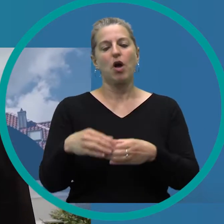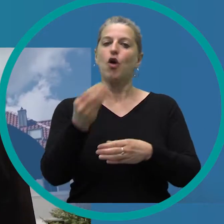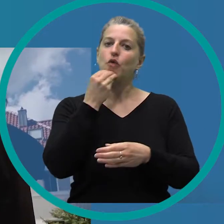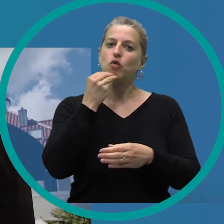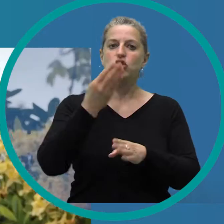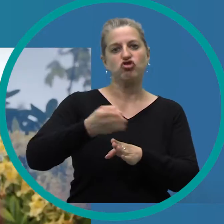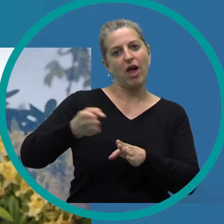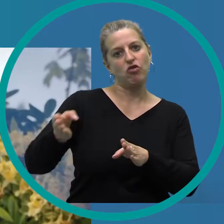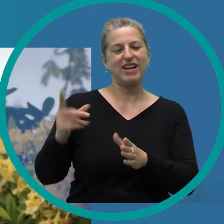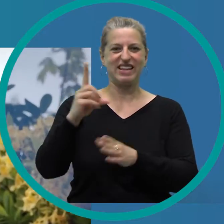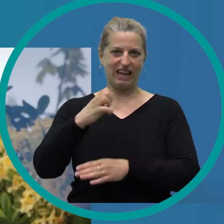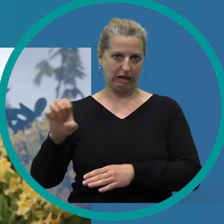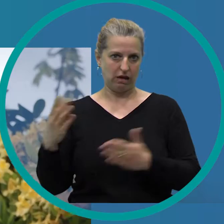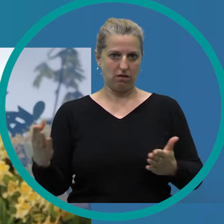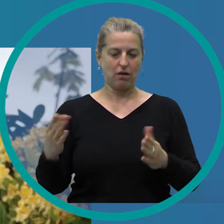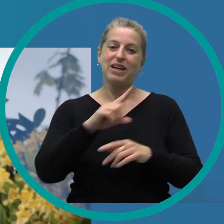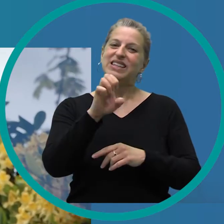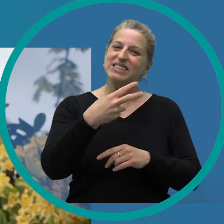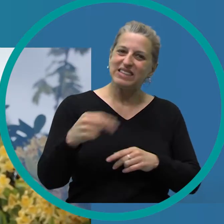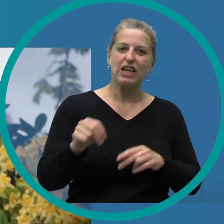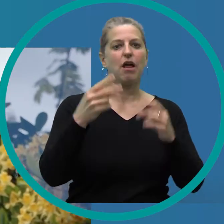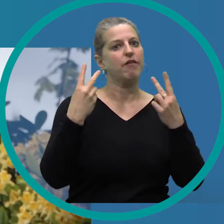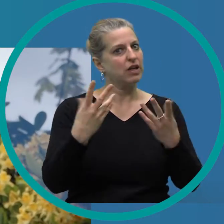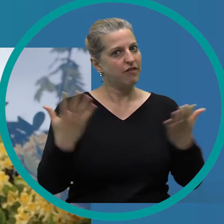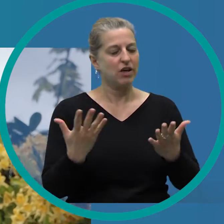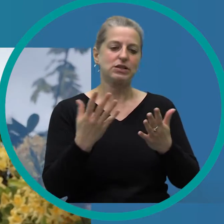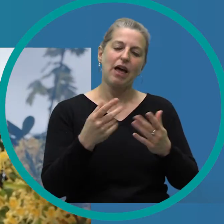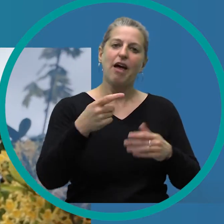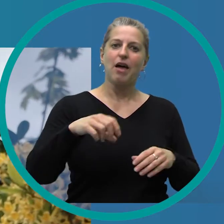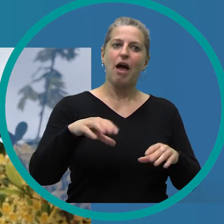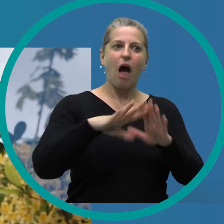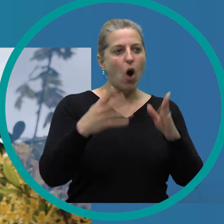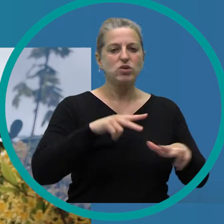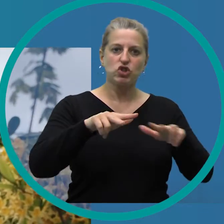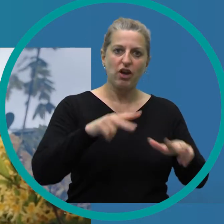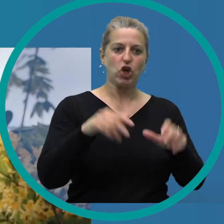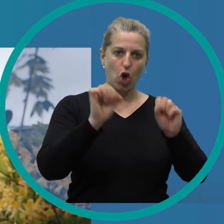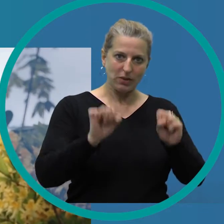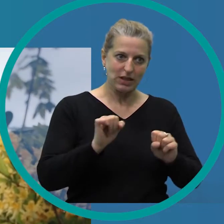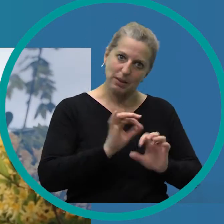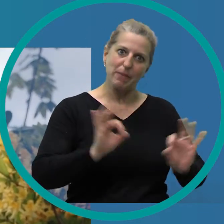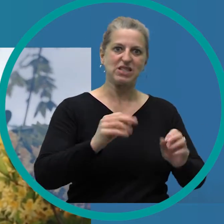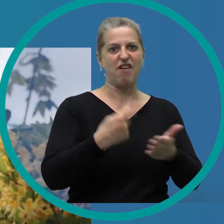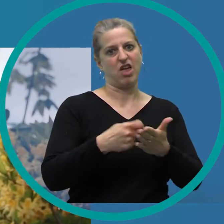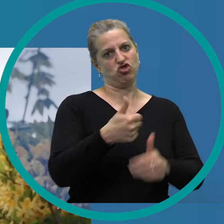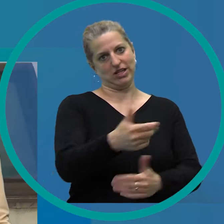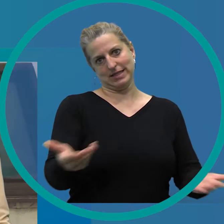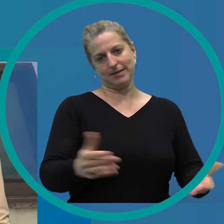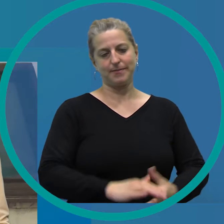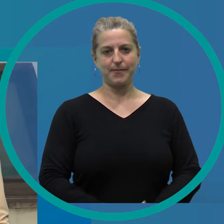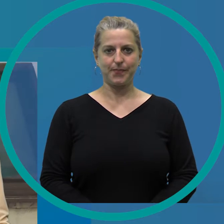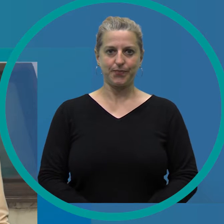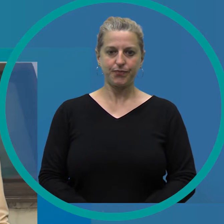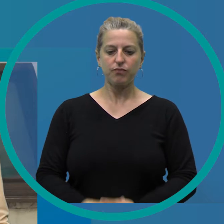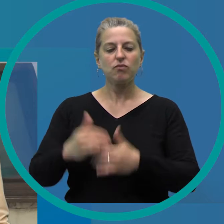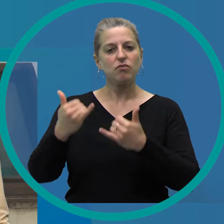von Foodsharing.de. Generell geht es dem Zehn um die bessere Wertschätzung von hauswirtschaftlichen Kompetenzen. So wie es